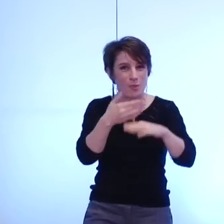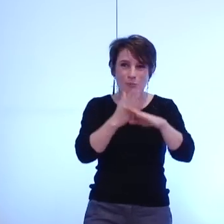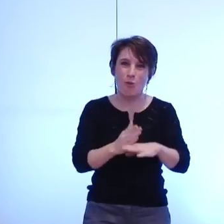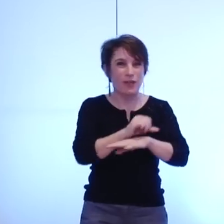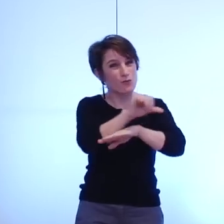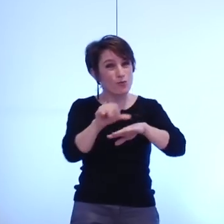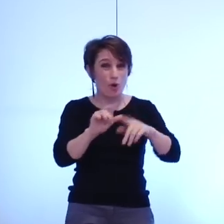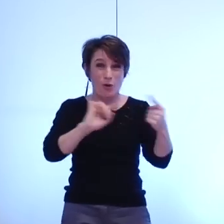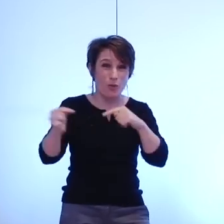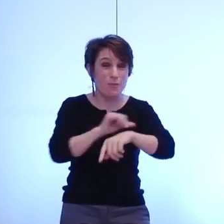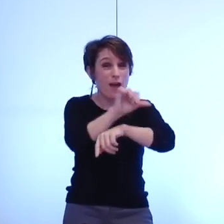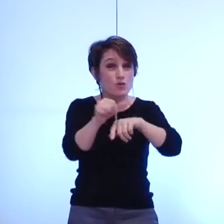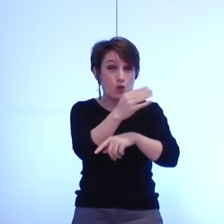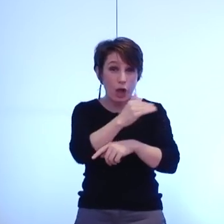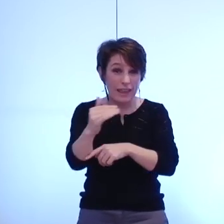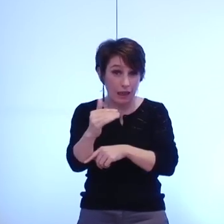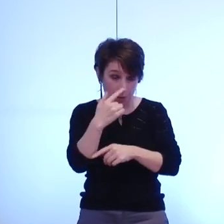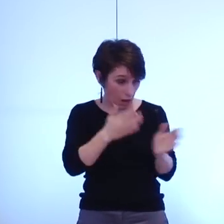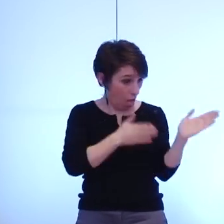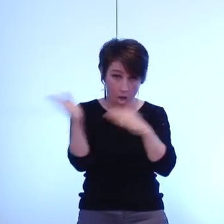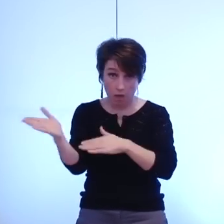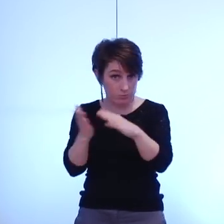largement dépassé ce temps là